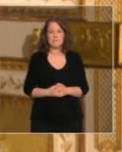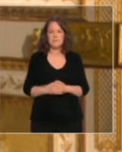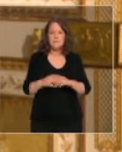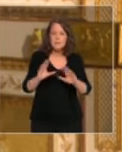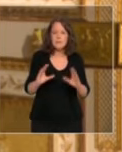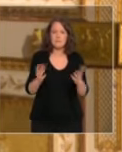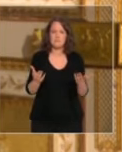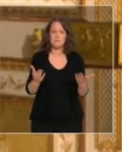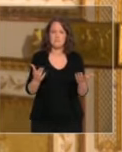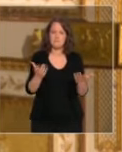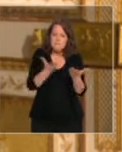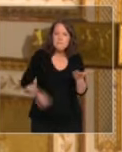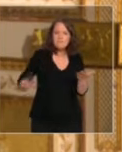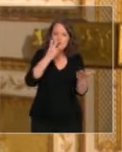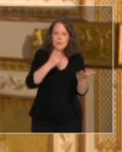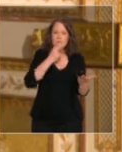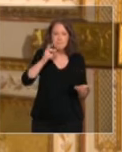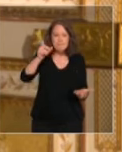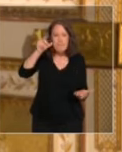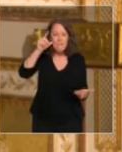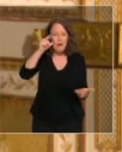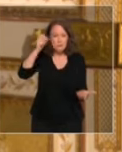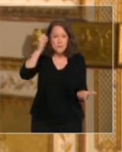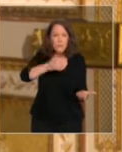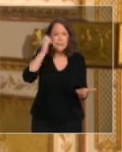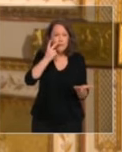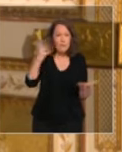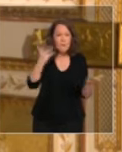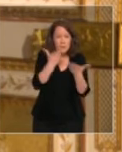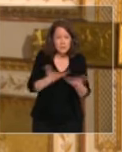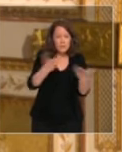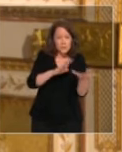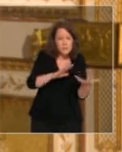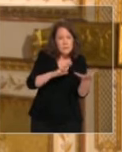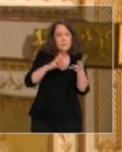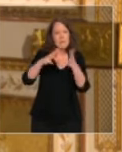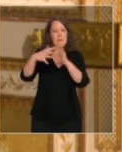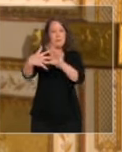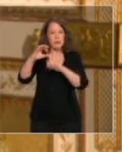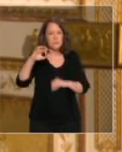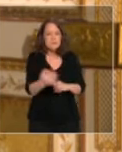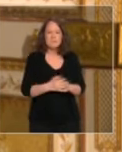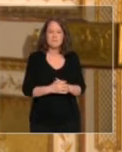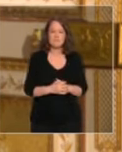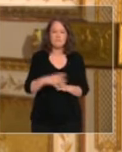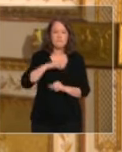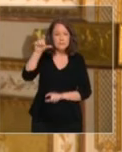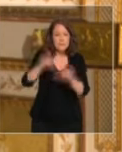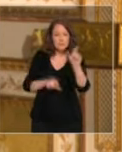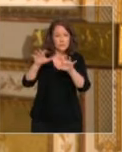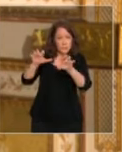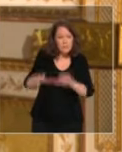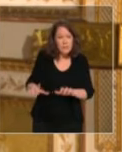nos efforts, chaque jour, nous avons progressé. Nos fonctionnaires et personnels de santé,